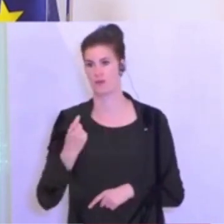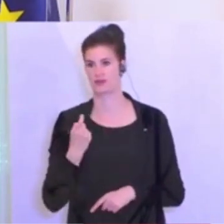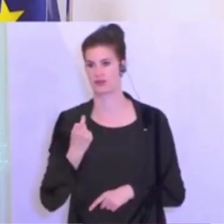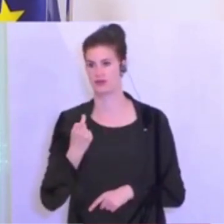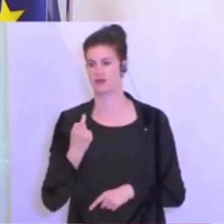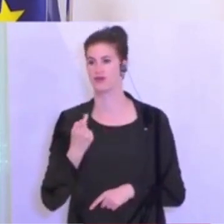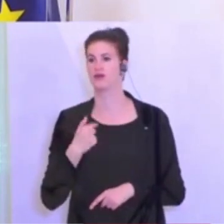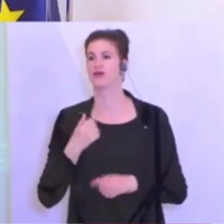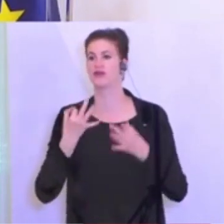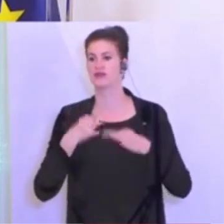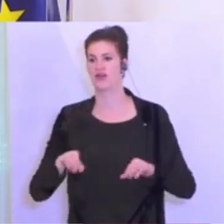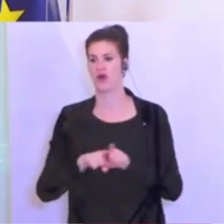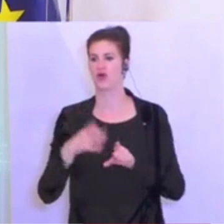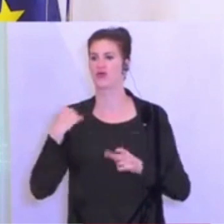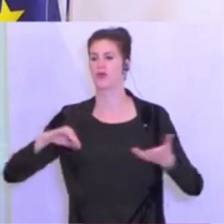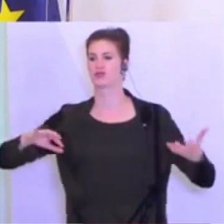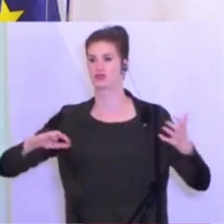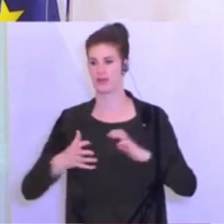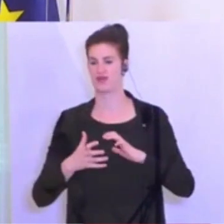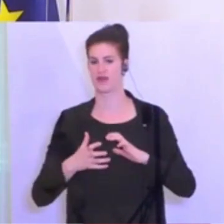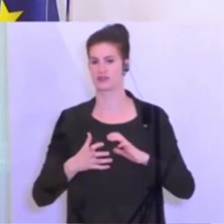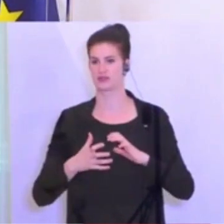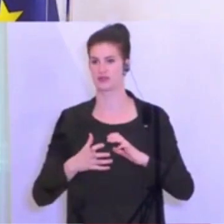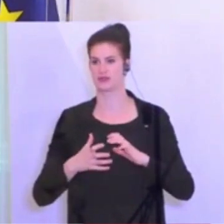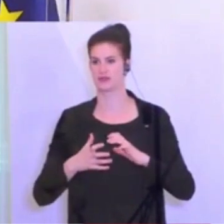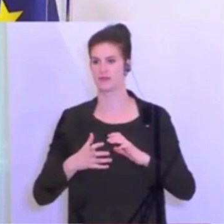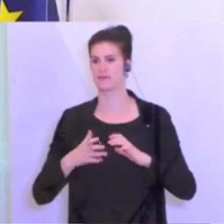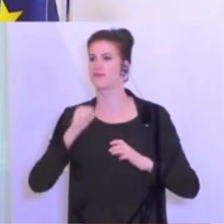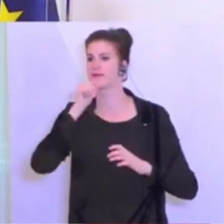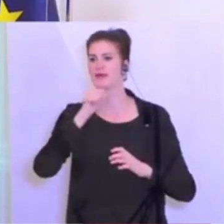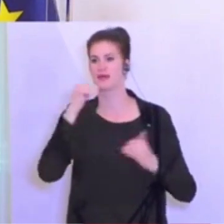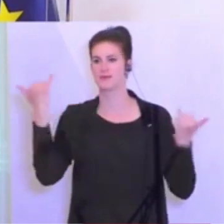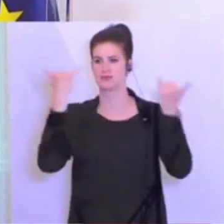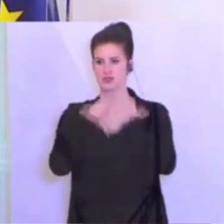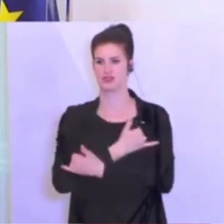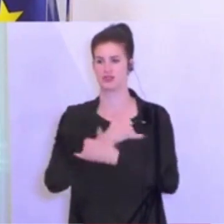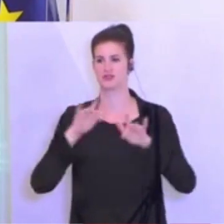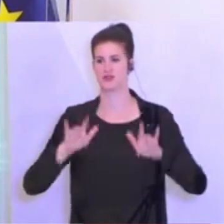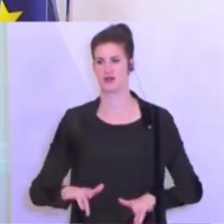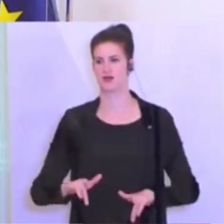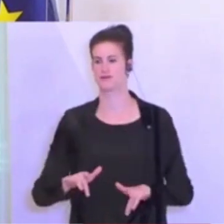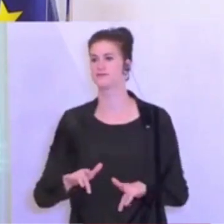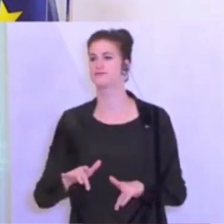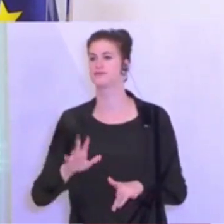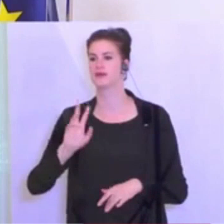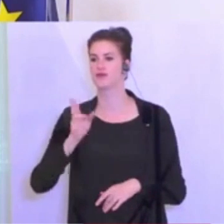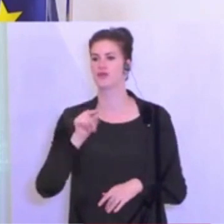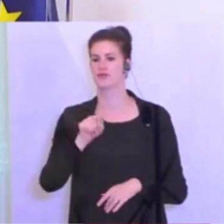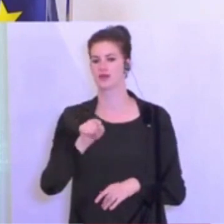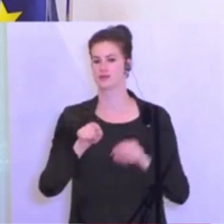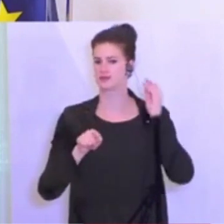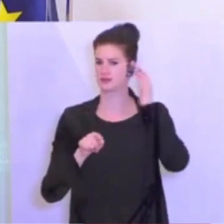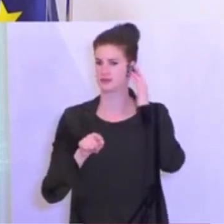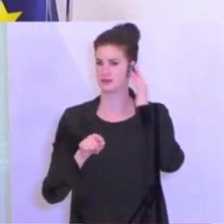Ich darf vielleicht auch noch einmal zusammenfassen, damit es keine Missverständnisse gibt, weil das ja, glaube ich, der inhaltlich wichtigste